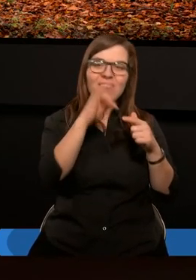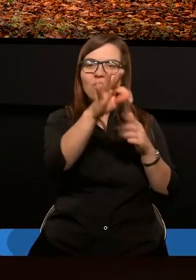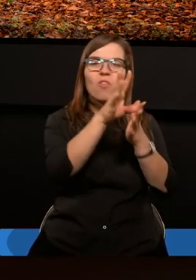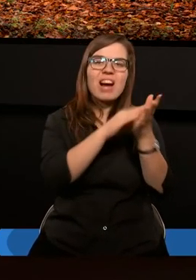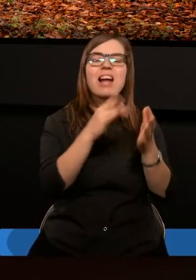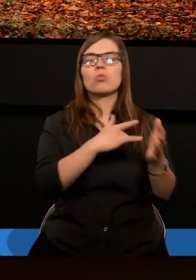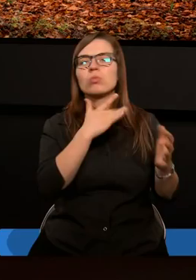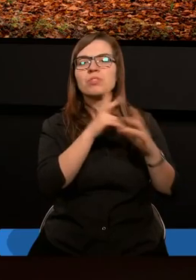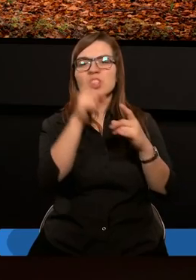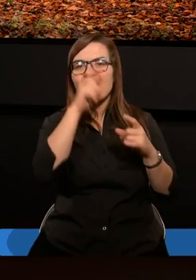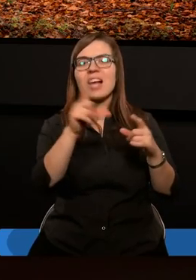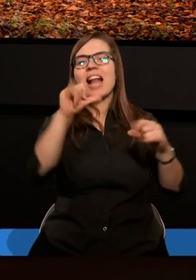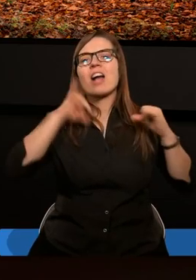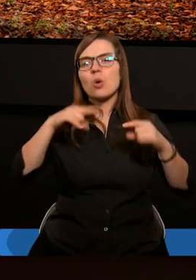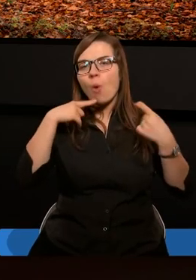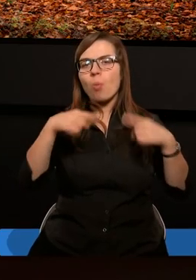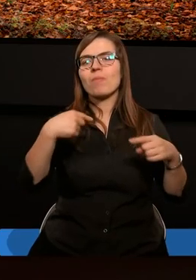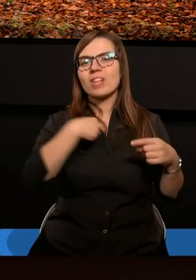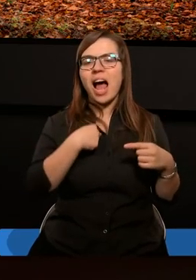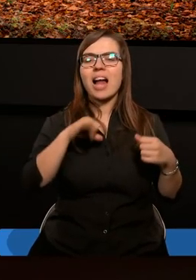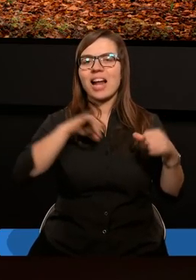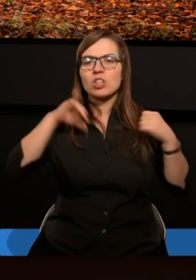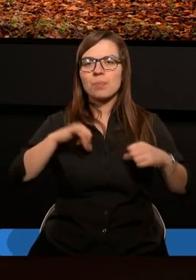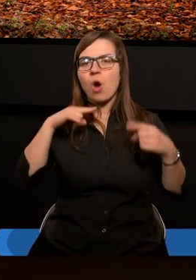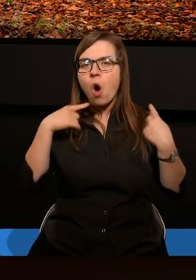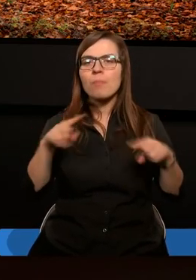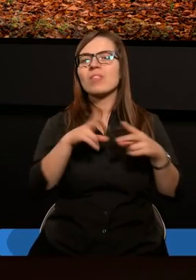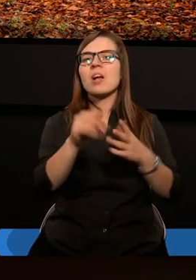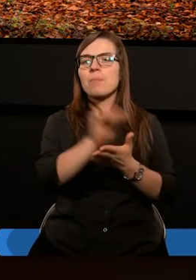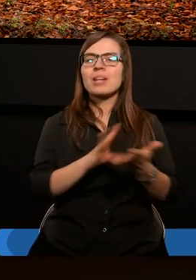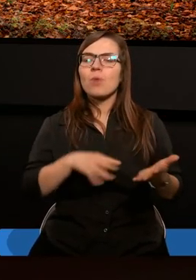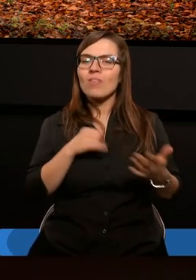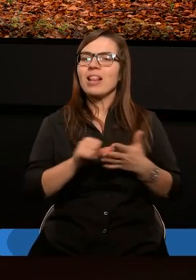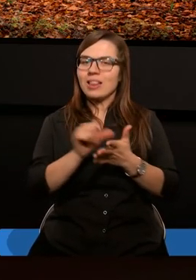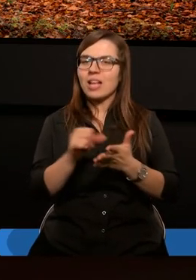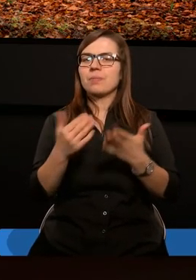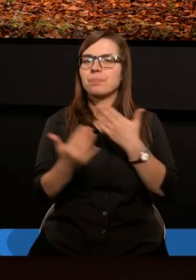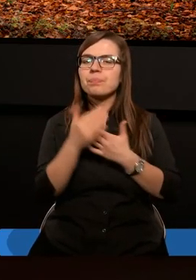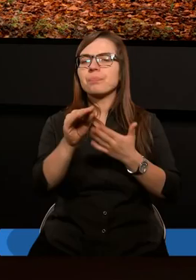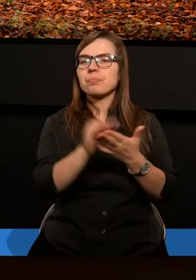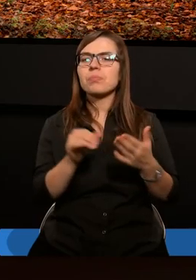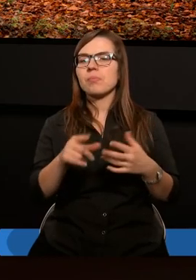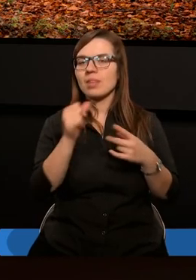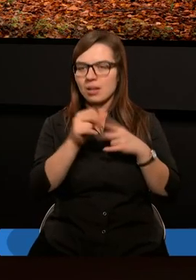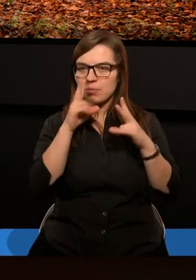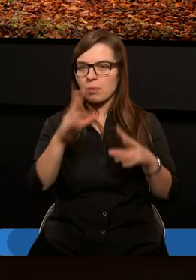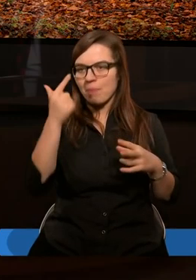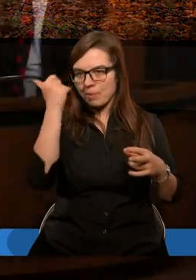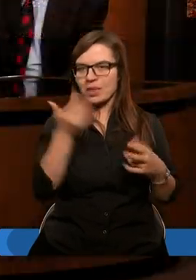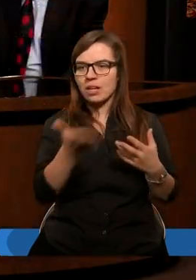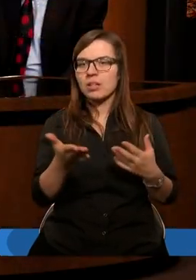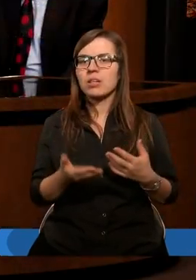odpowiada za siebie. Nawet w Piśmie Świętym są zdaje się podobne fragmenty. Pamiętacie?